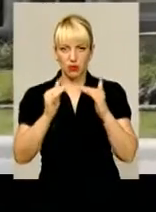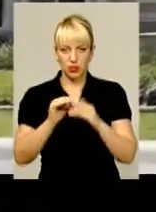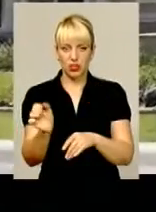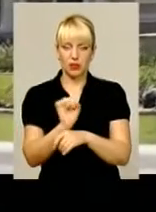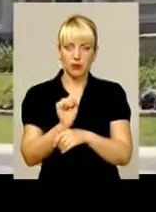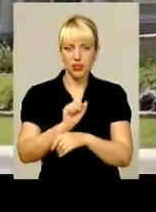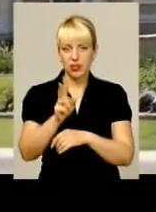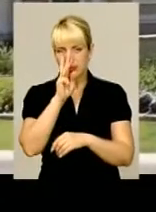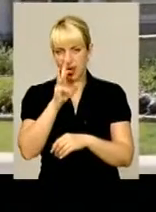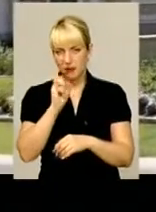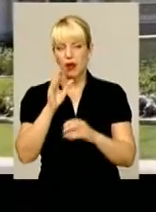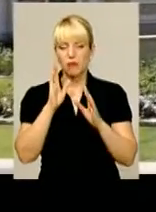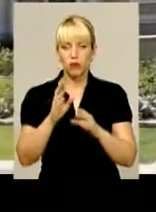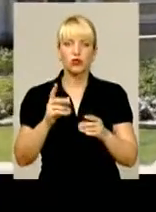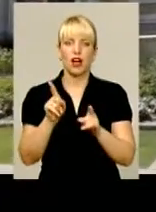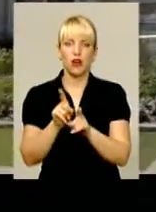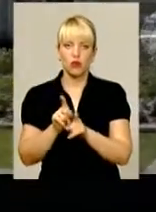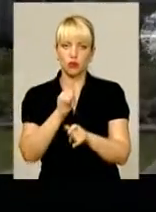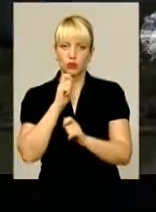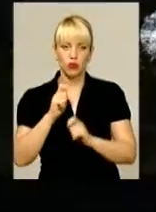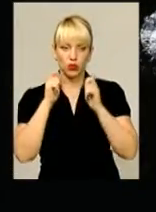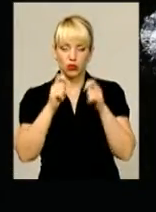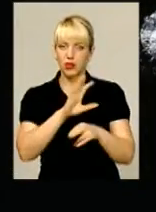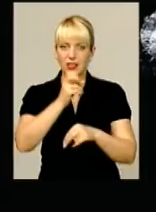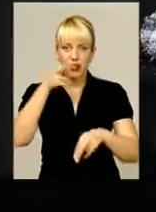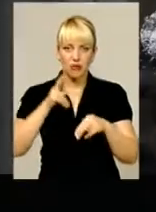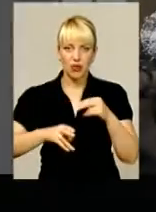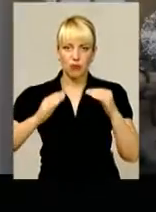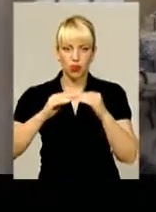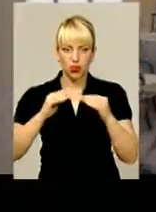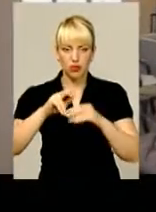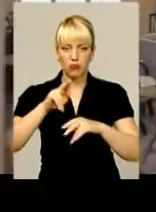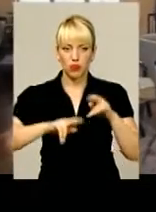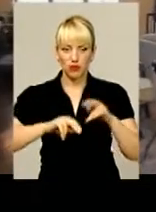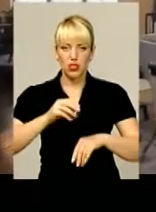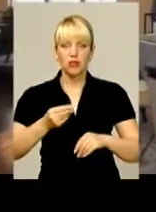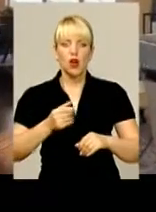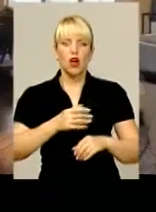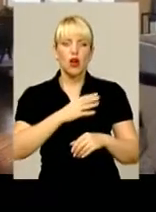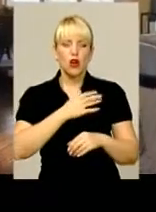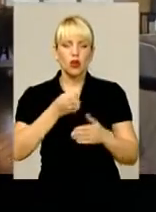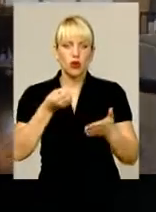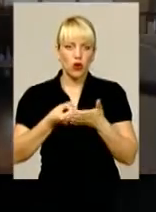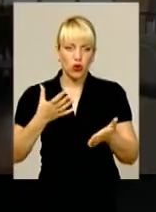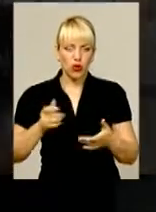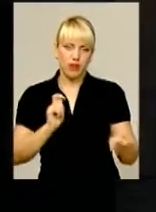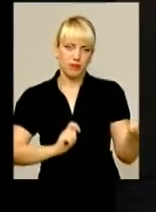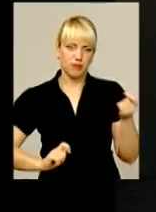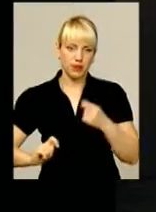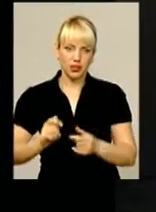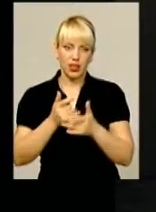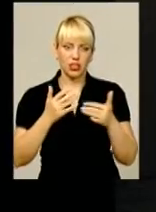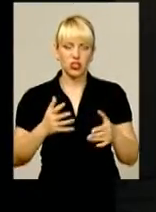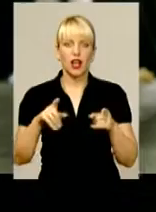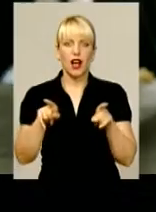службовці декларуватимуть подарунки, незавершені об'єкти будівництва, коштовності, антикваріат та навіть дороге вбрання. А ще